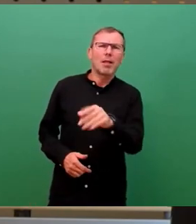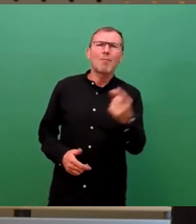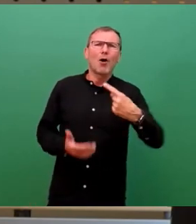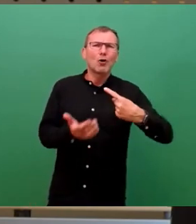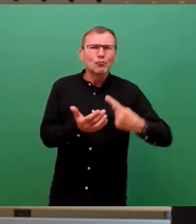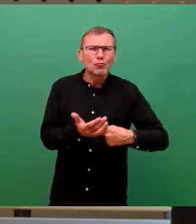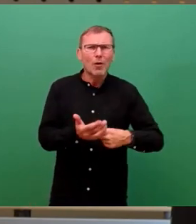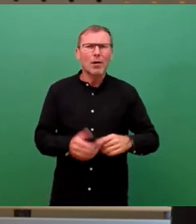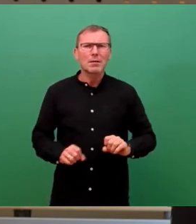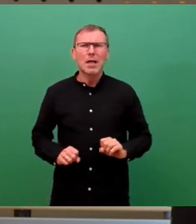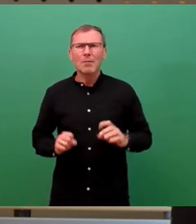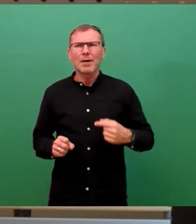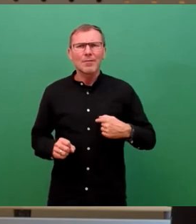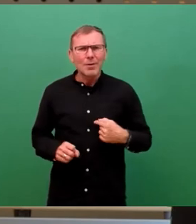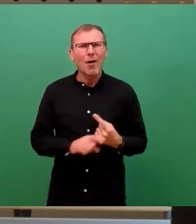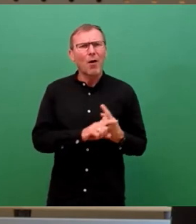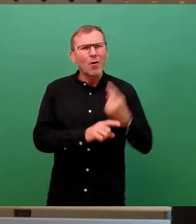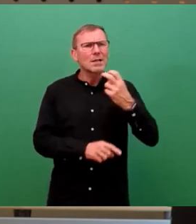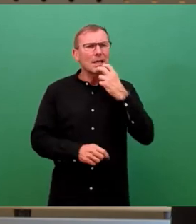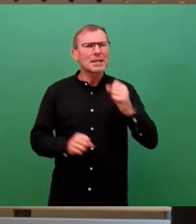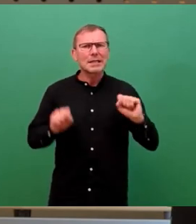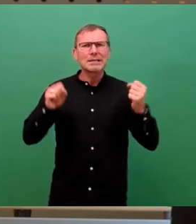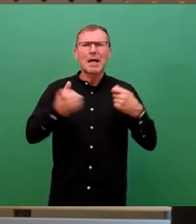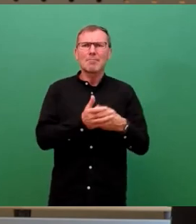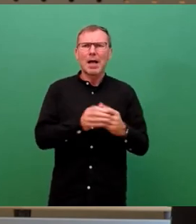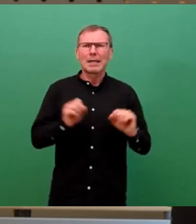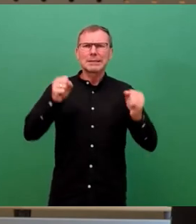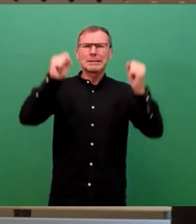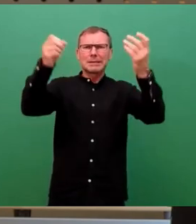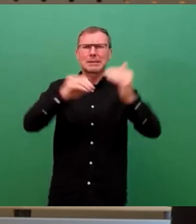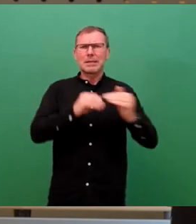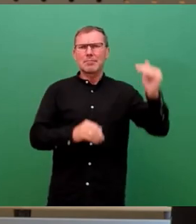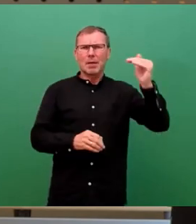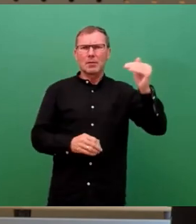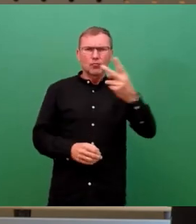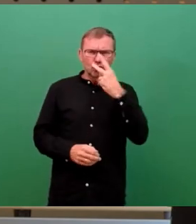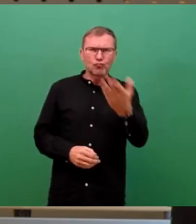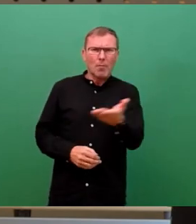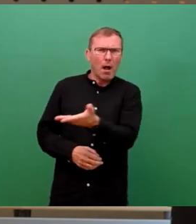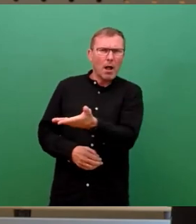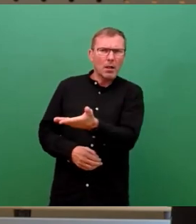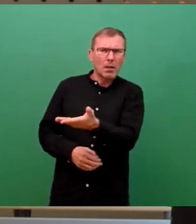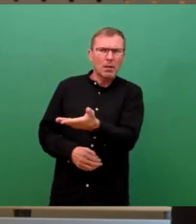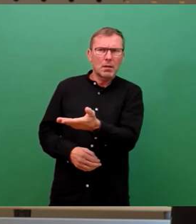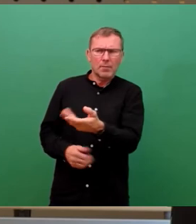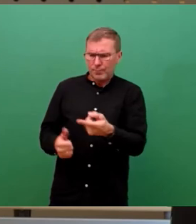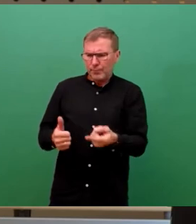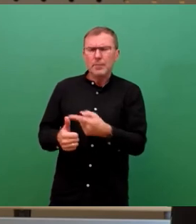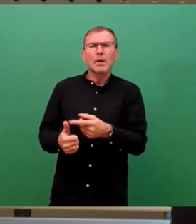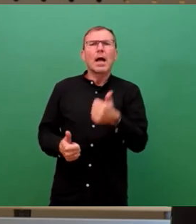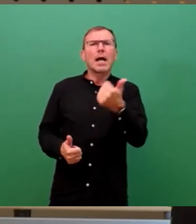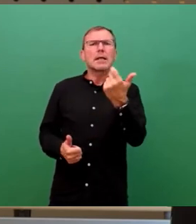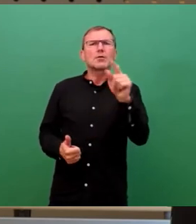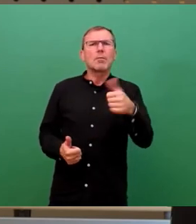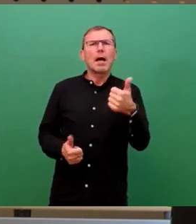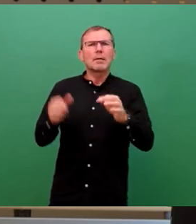Abgaben sind wir der größte Energiepreistreiber nach wie vor. Da können Sie gucken, das ist 31,1